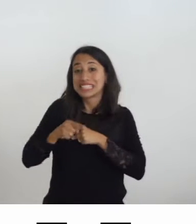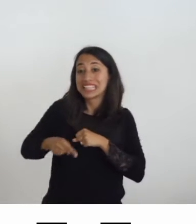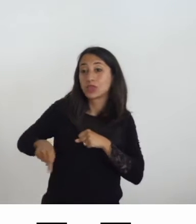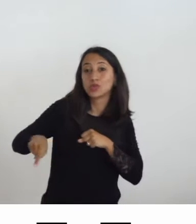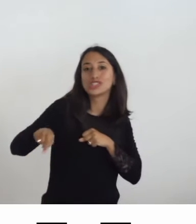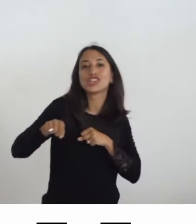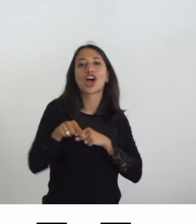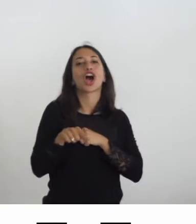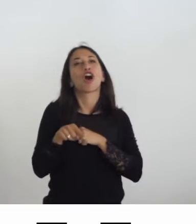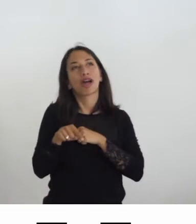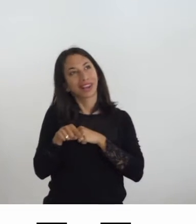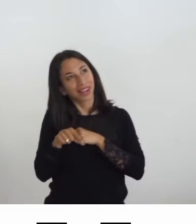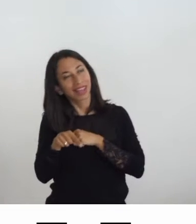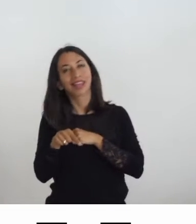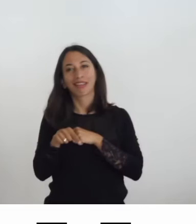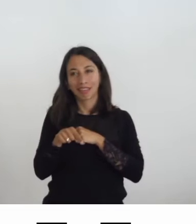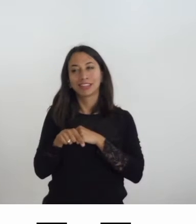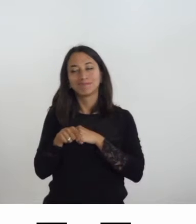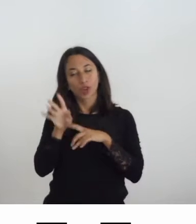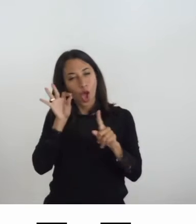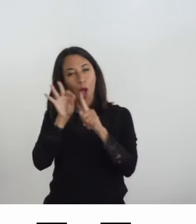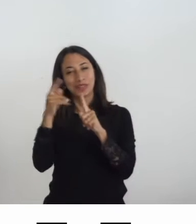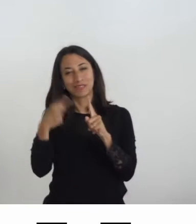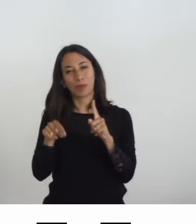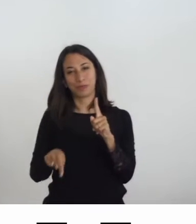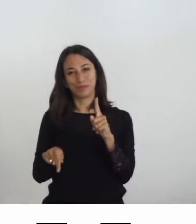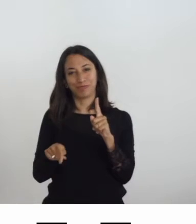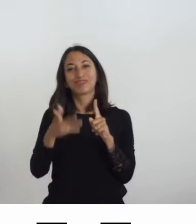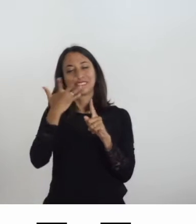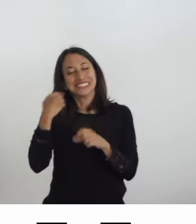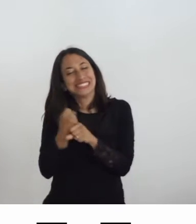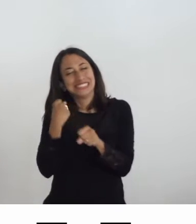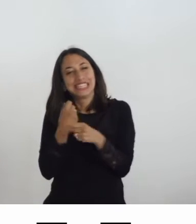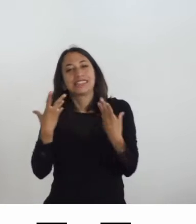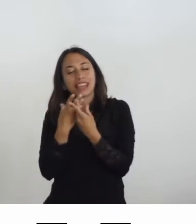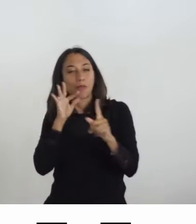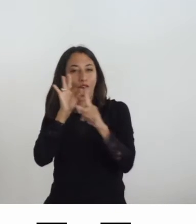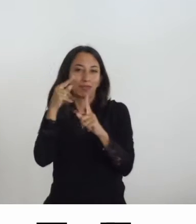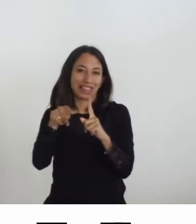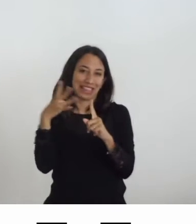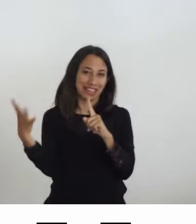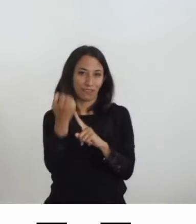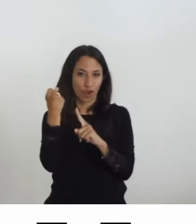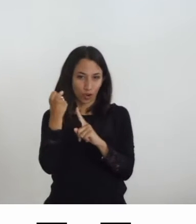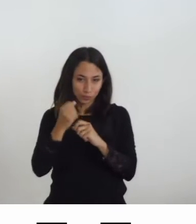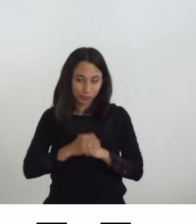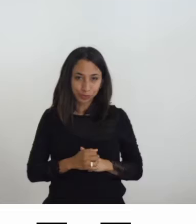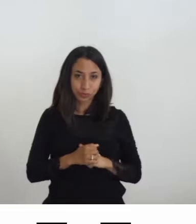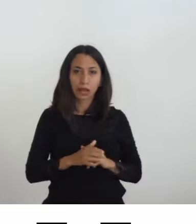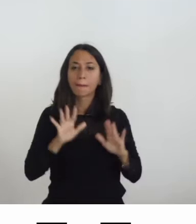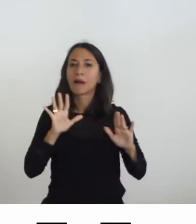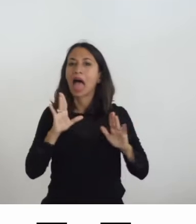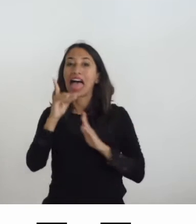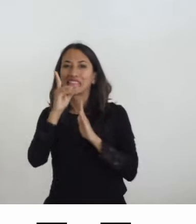l'intenzione di lavorare in questa direzione c'è. I dati ci dicono altro